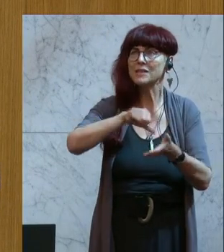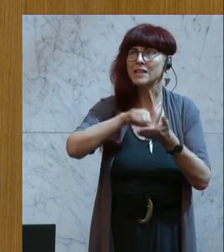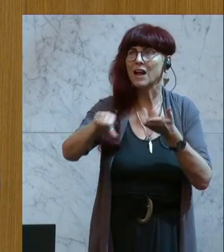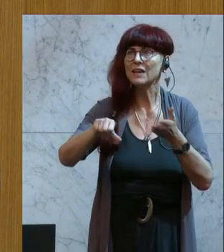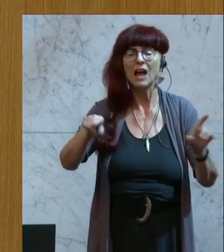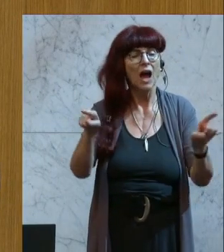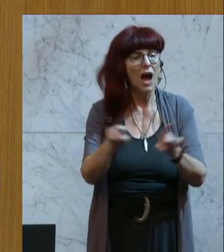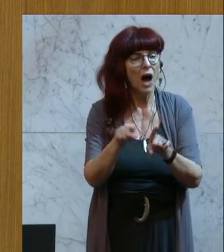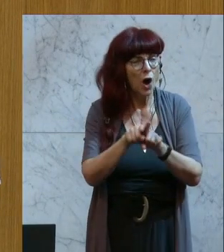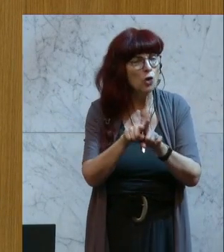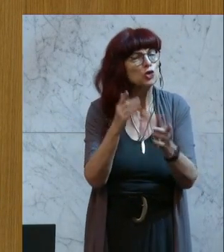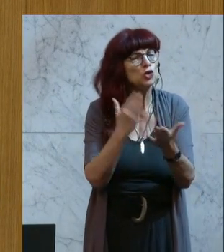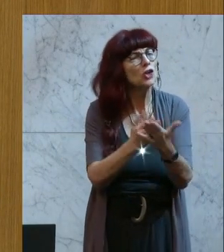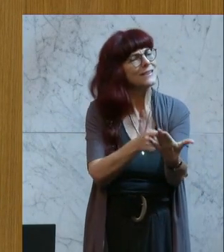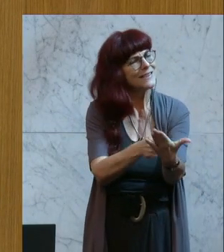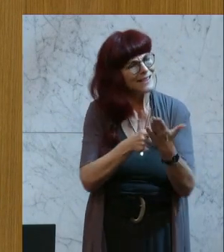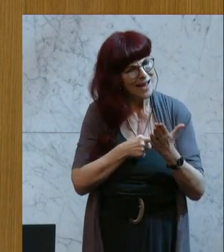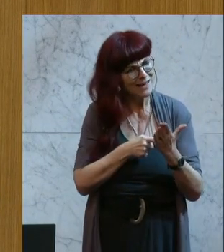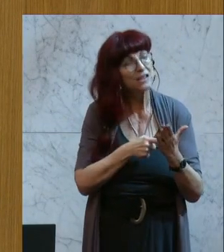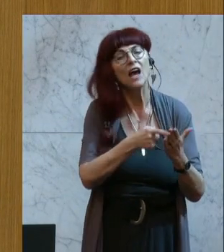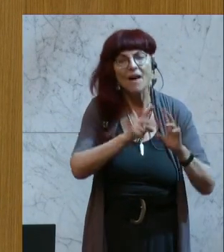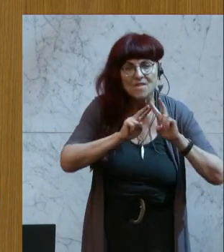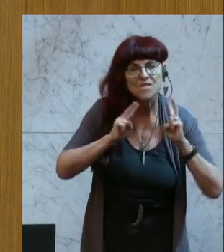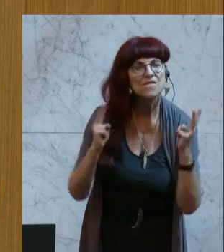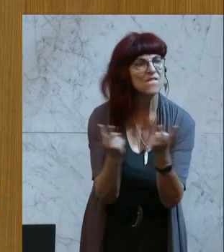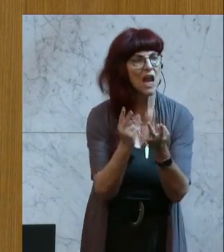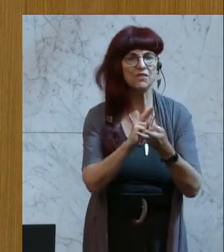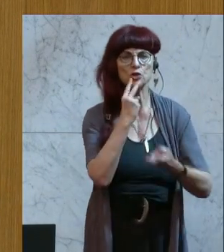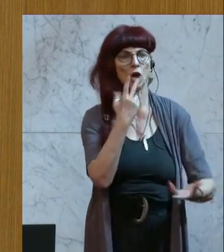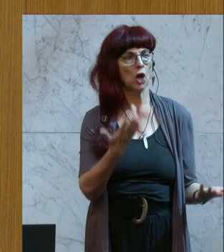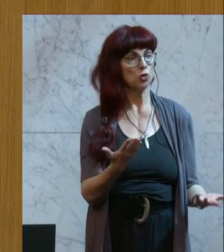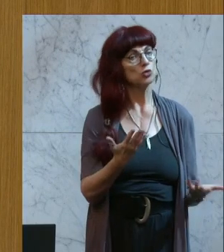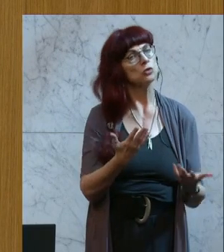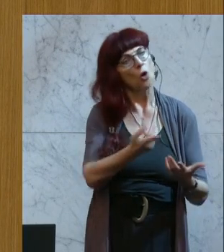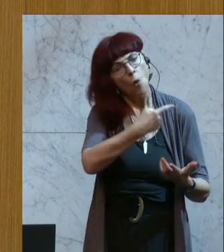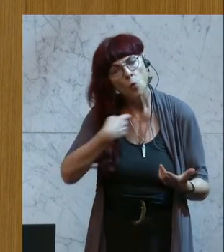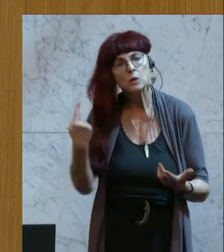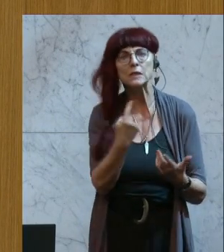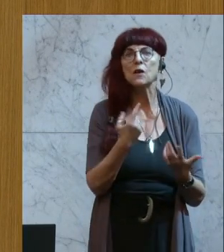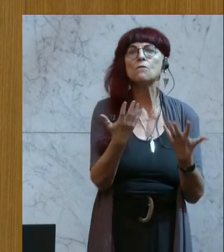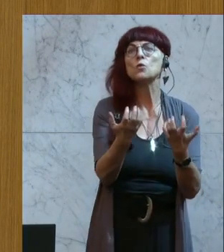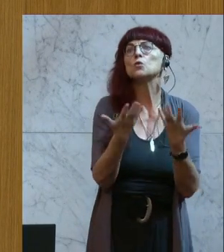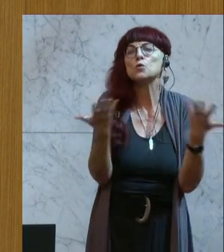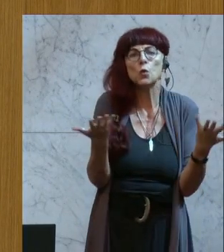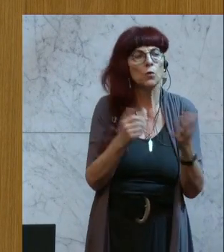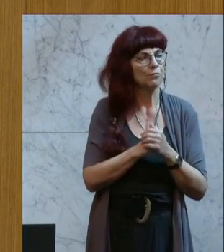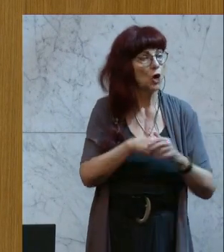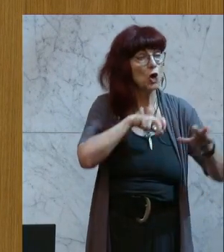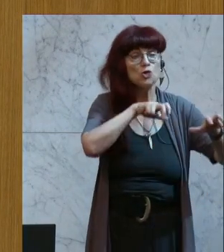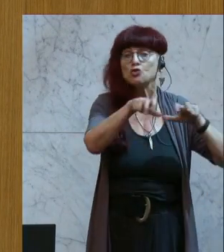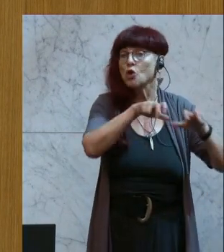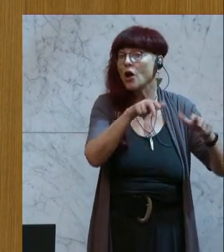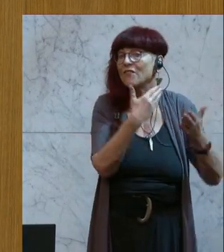auch etwas darüber aus, in welcher Welt wir leben wollen. Steuern sind nämlich schlussendlich jene